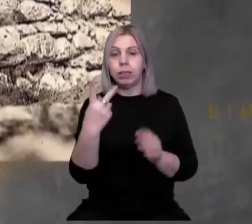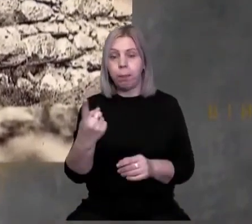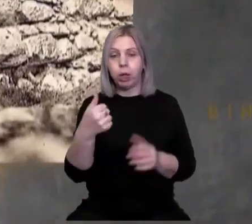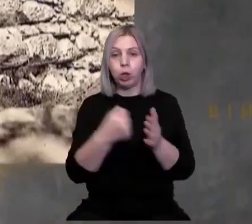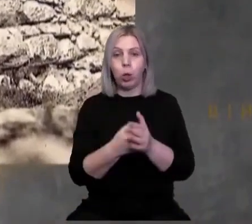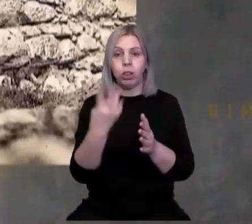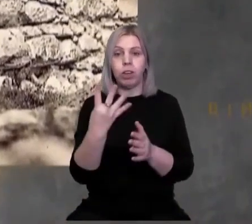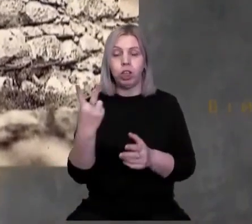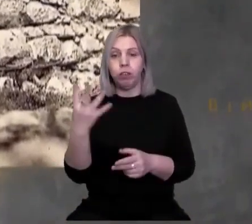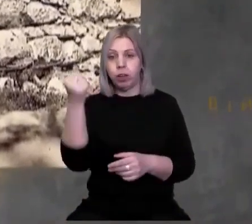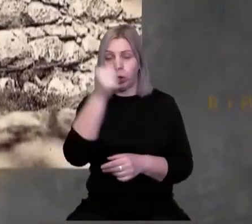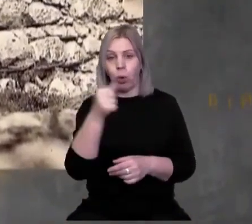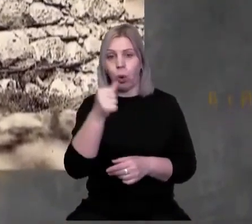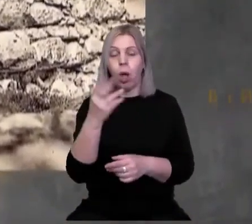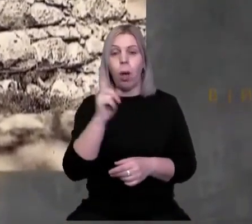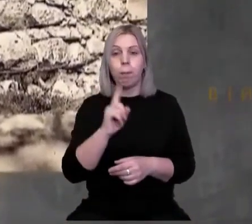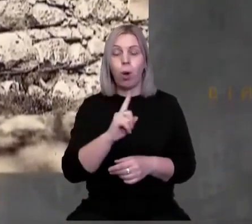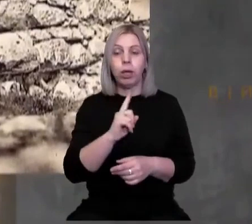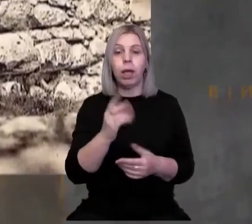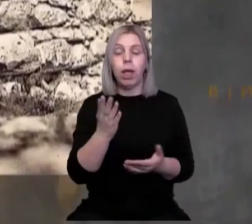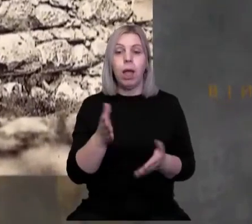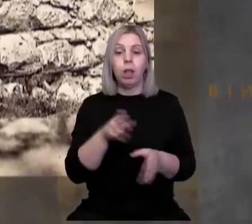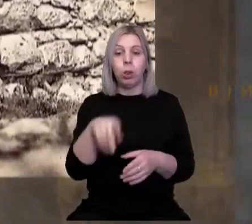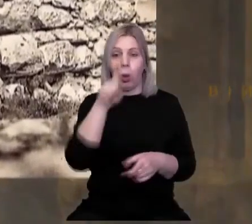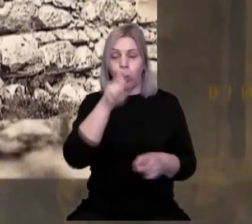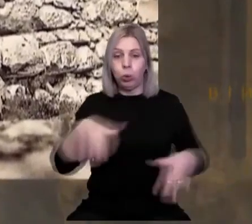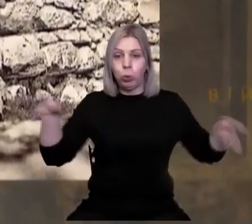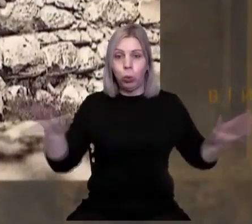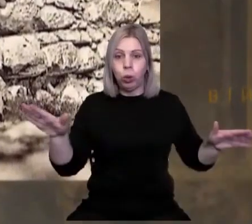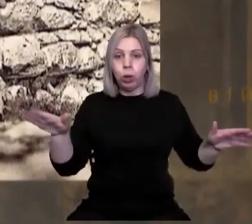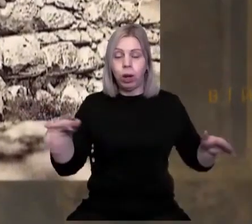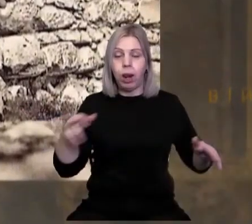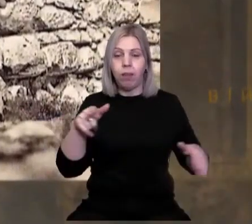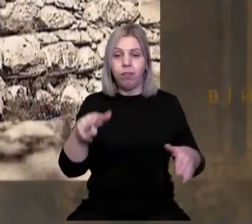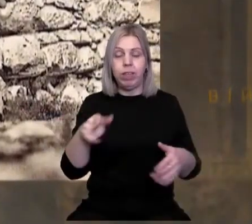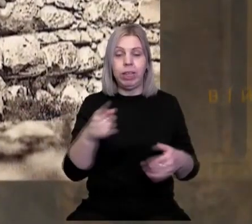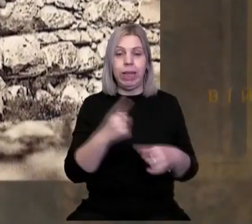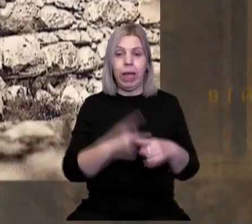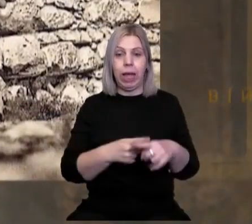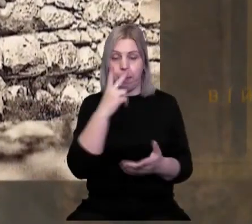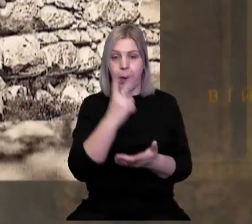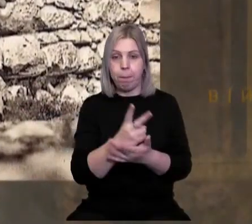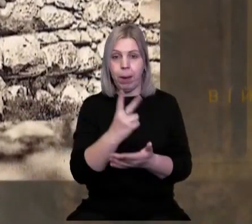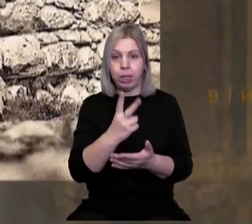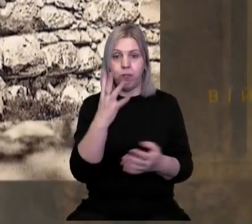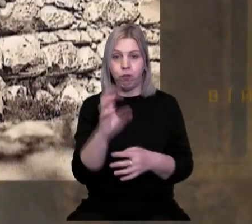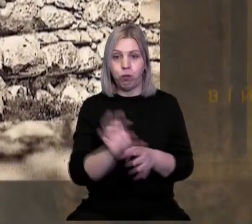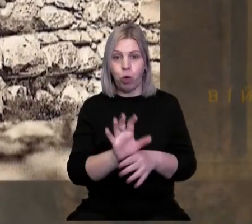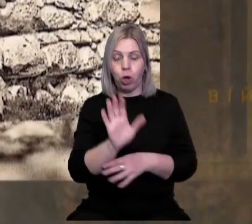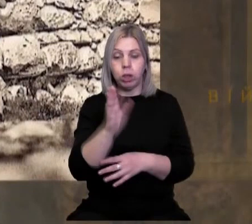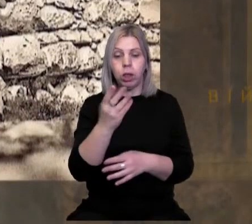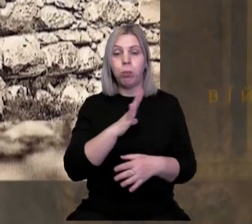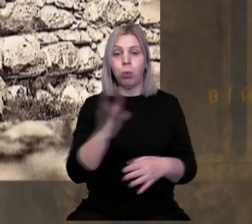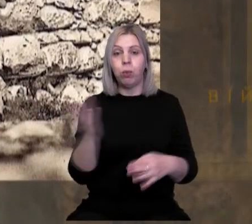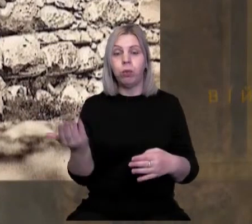до 1924 року, поки нарешті цього Турула, от він якраз, ми бачимо зображенням, був демонтований.